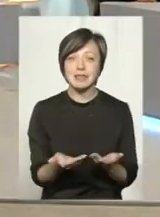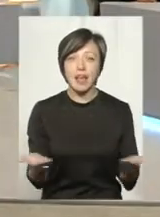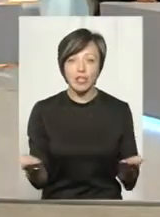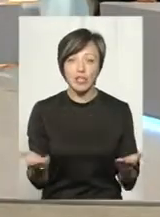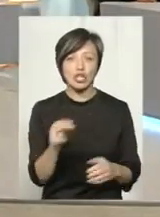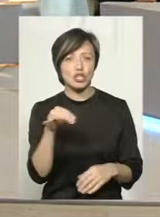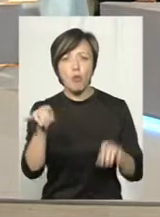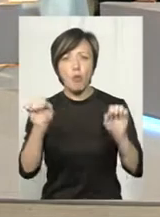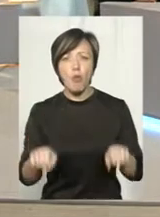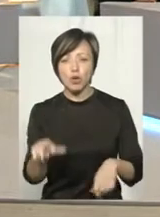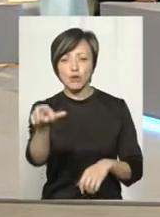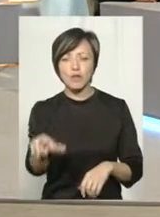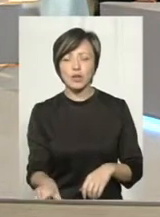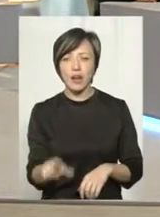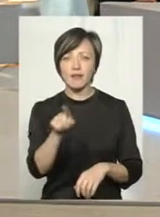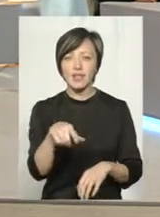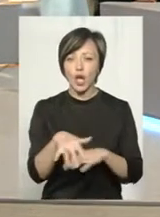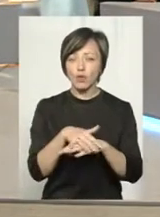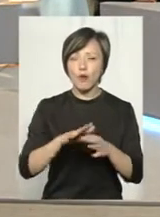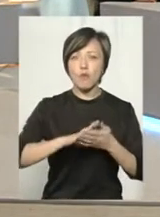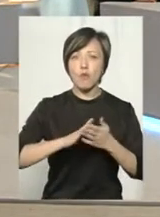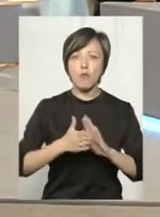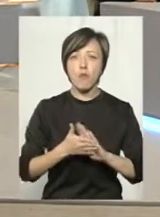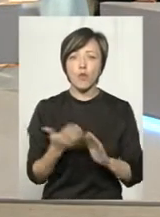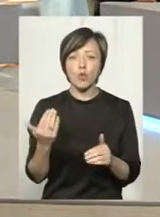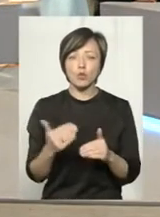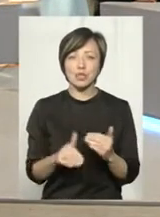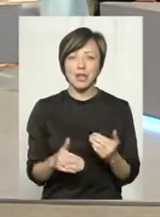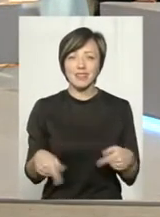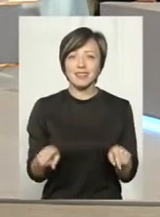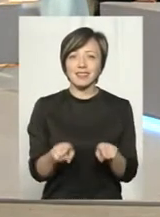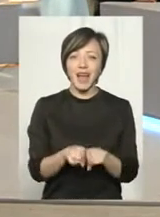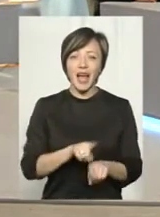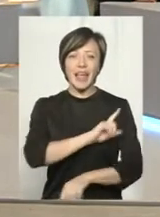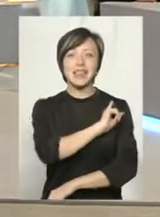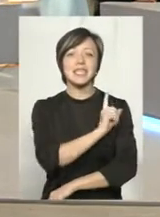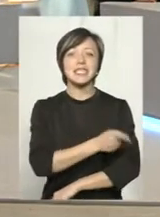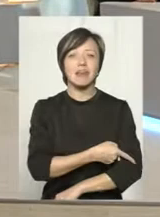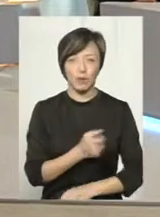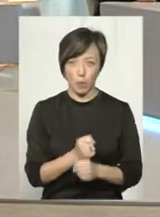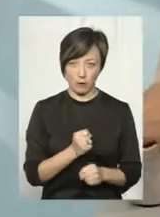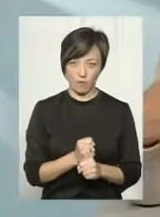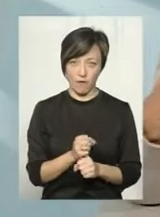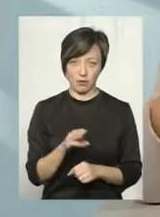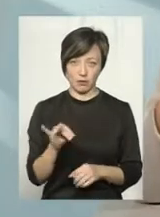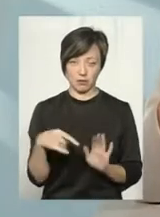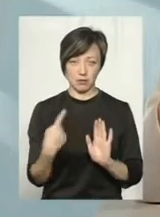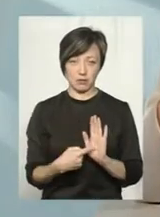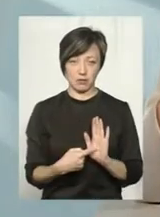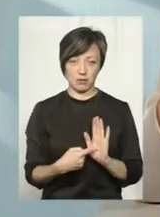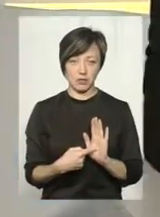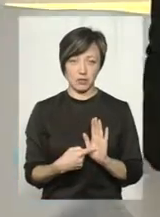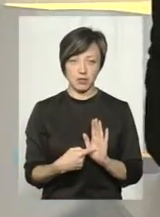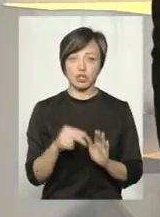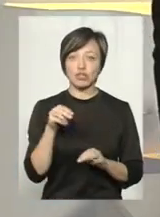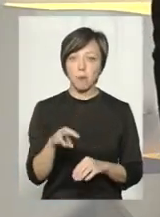Чи може вона в тих ринкових умовах уже так інтенсивно працювати? Ніж це робив